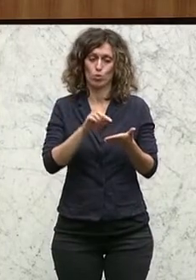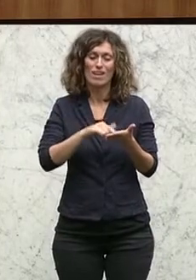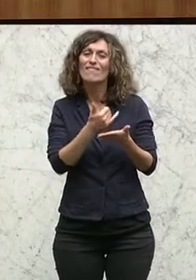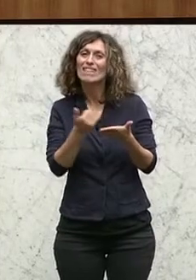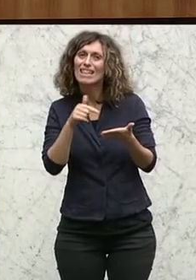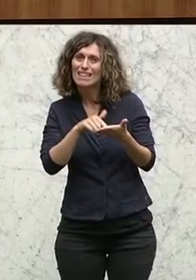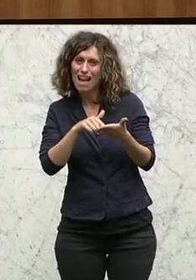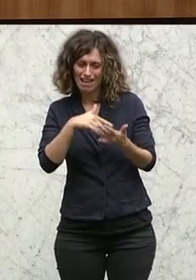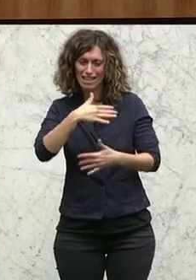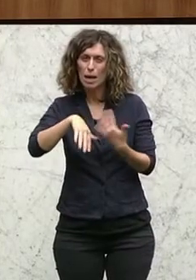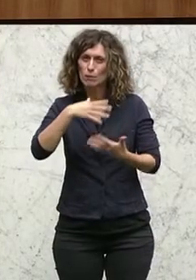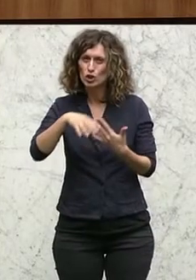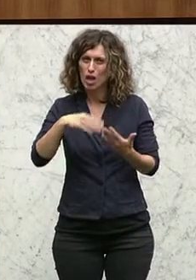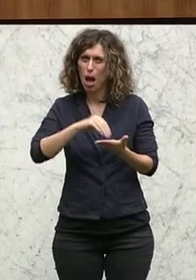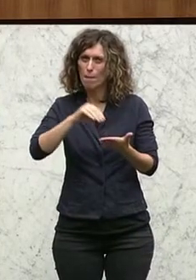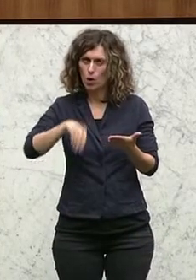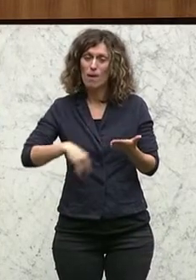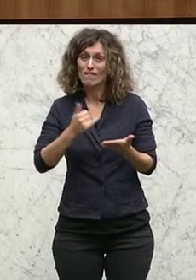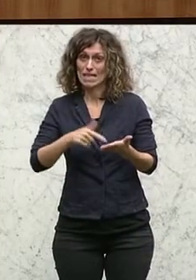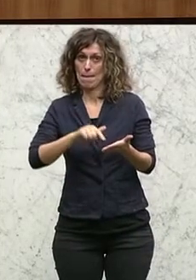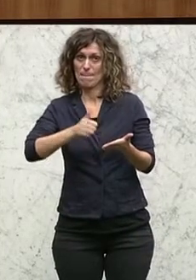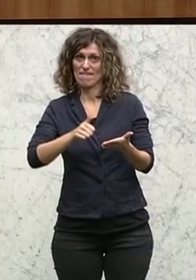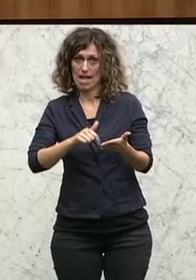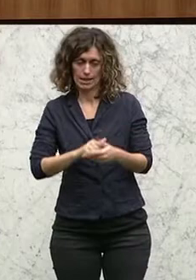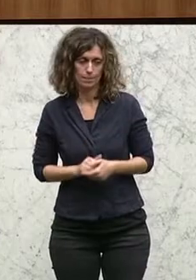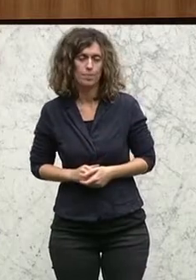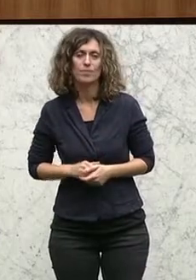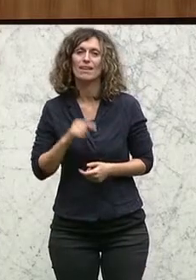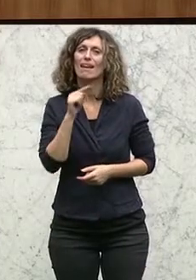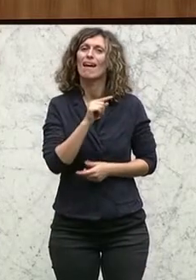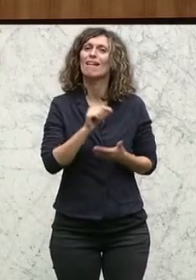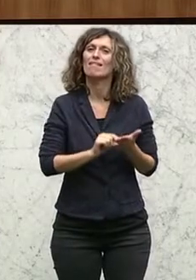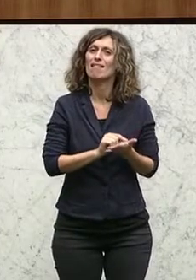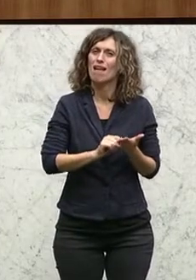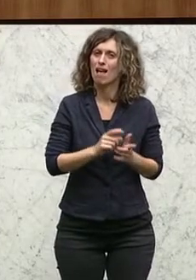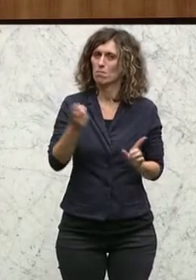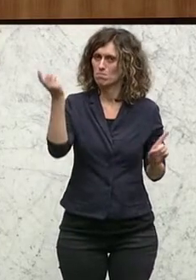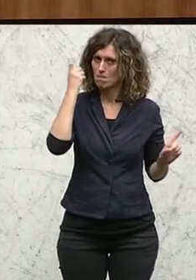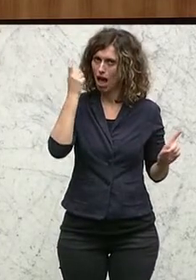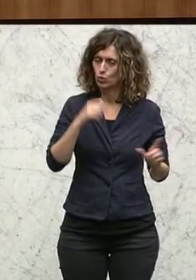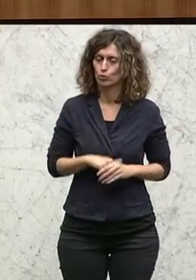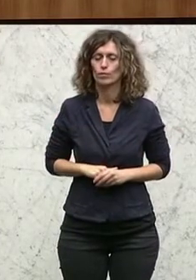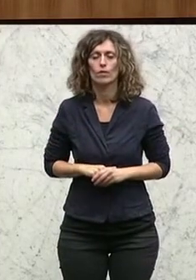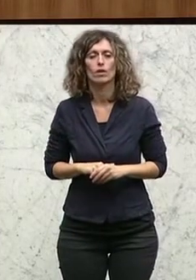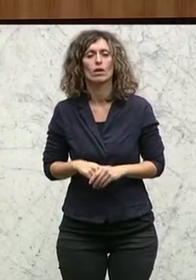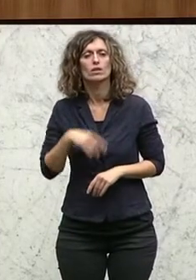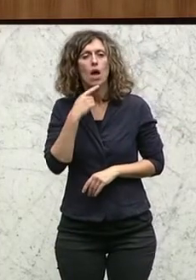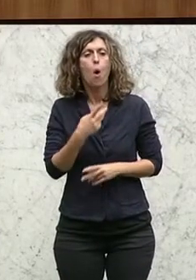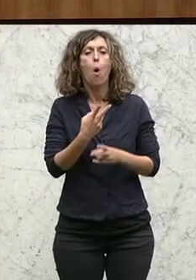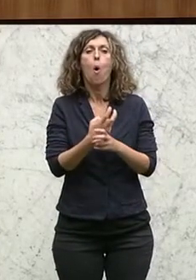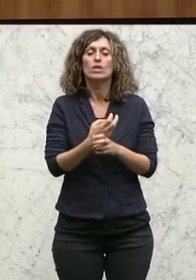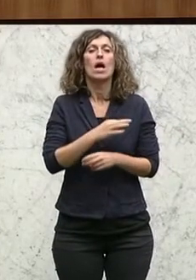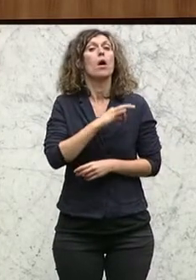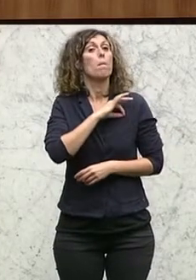das, dieses gemischte Abkommen eben zu bewerten ist. Kern hat gesagt, Österreich profitiert vom